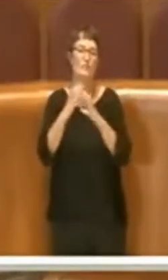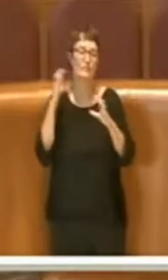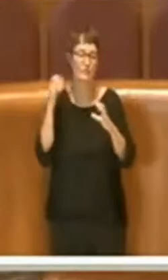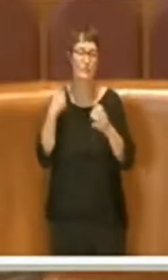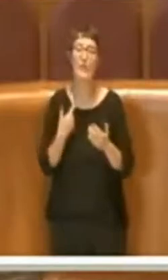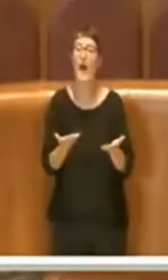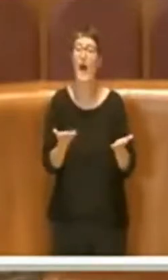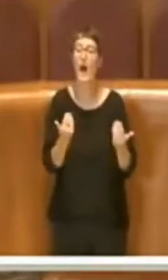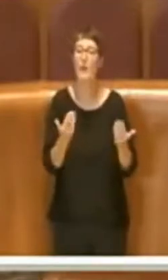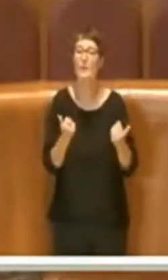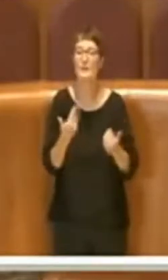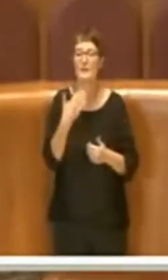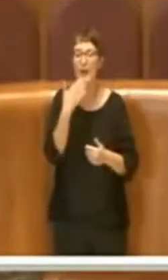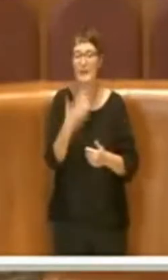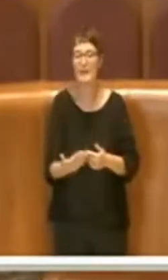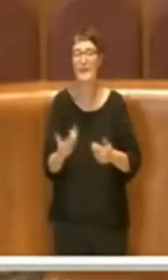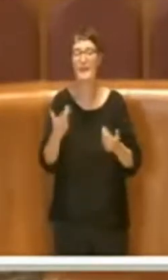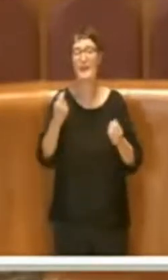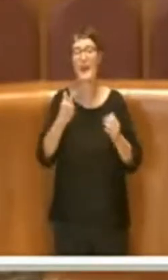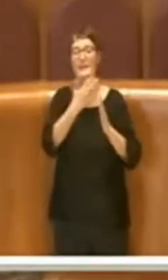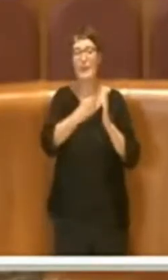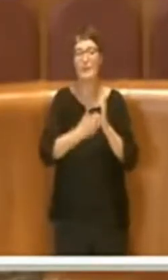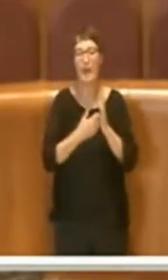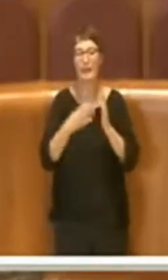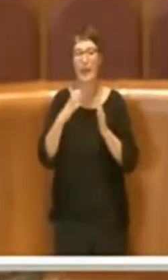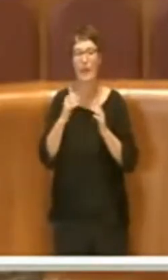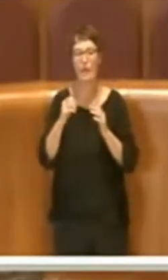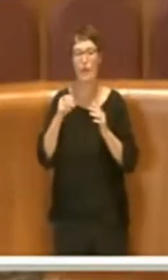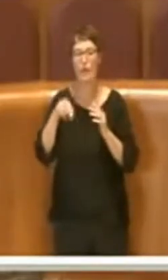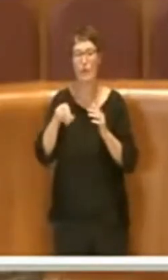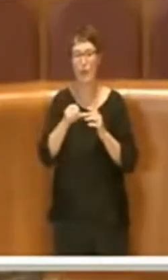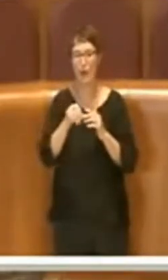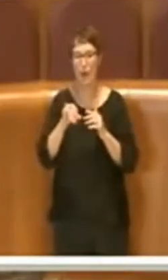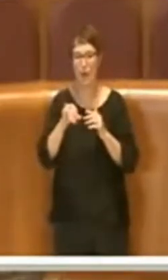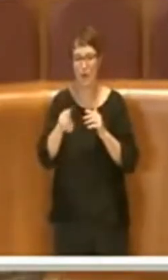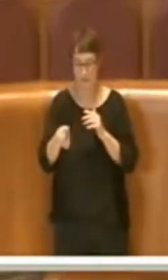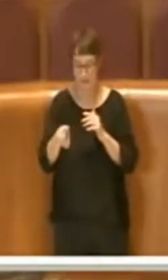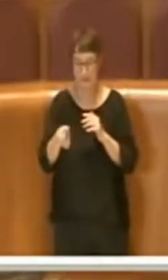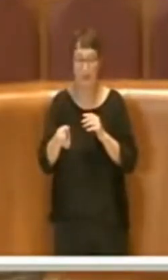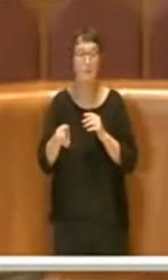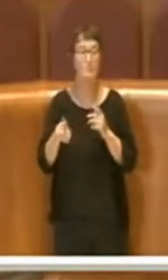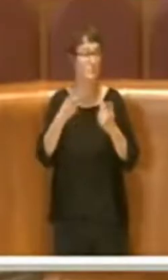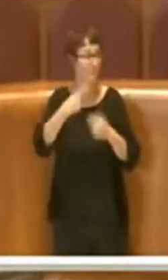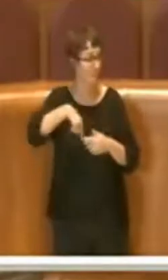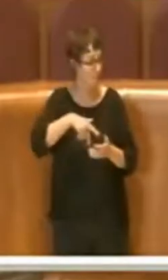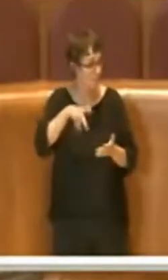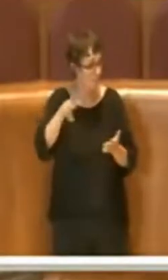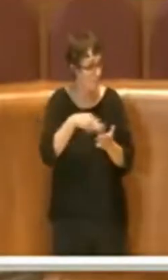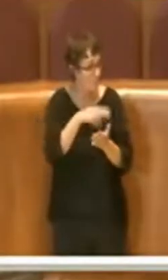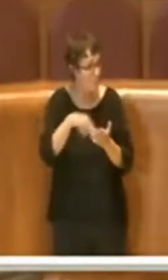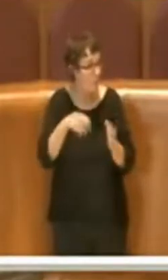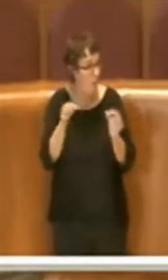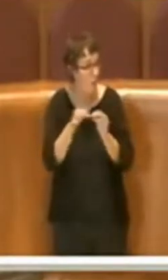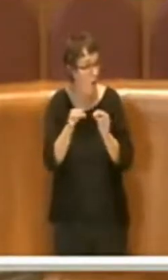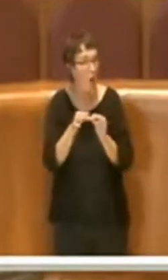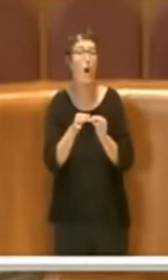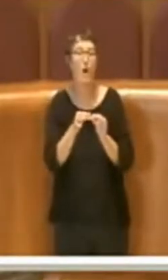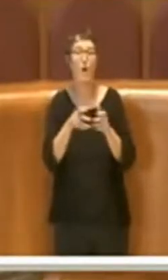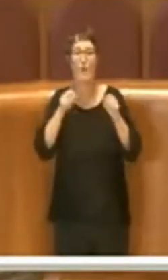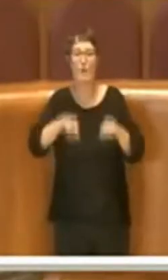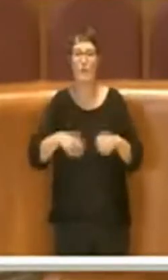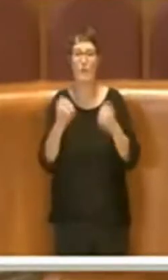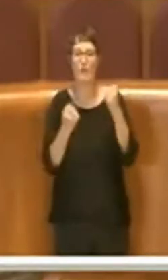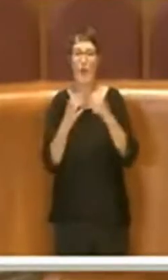328, che grazie a questo provvedimento, grazie al nostro voto, potranno cominciare a circolare nelle nostre strade, è sicuramente un